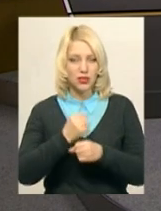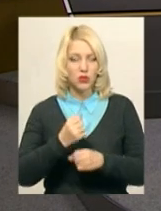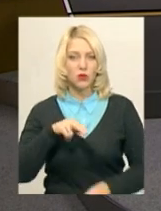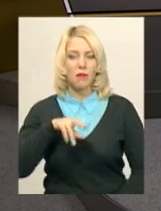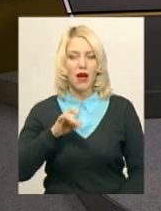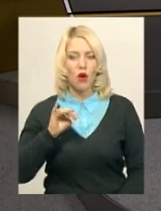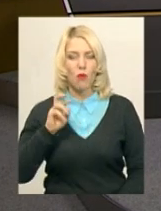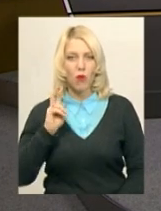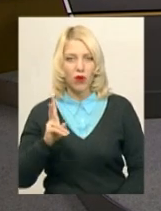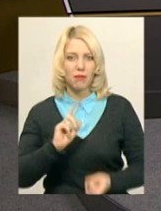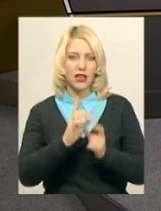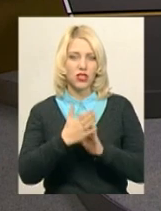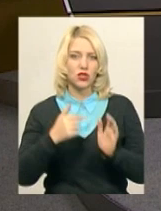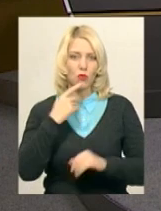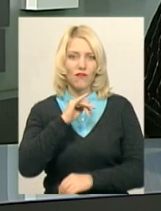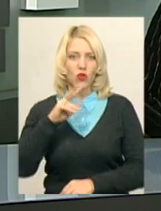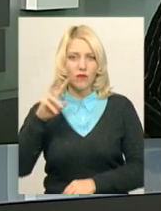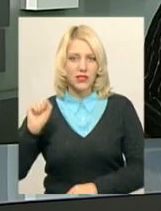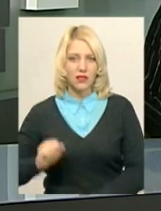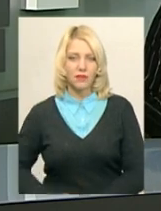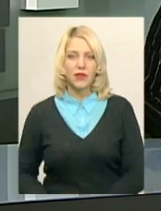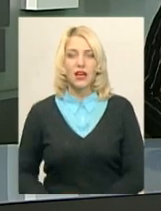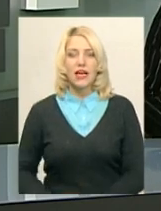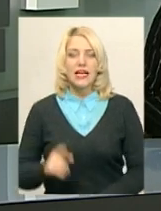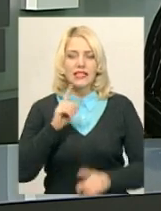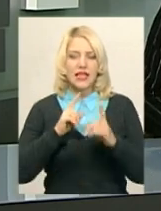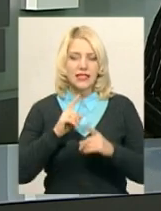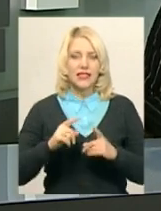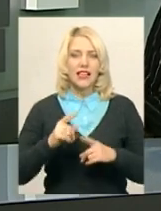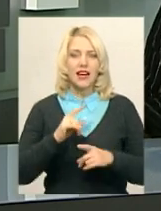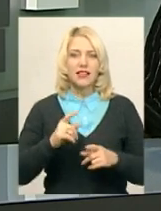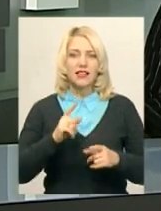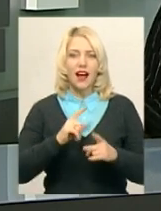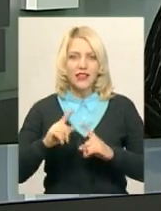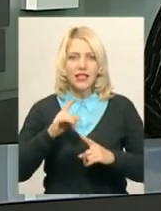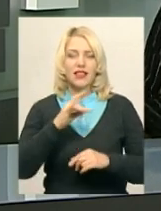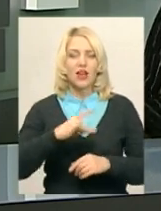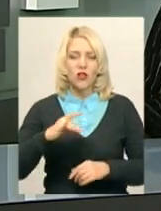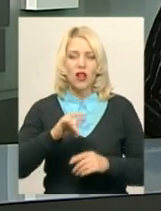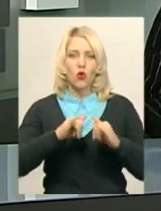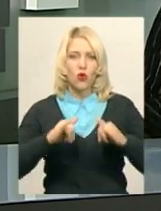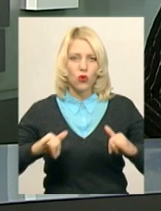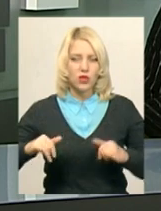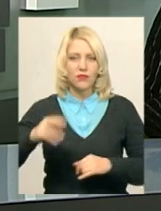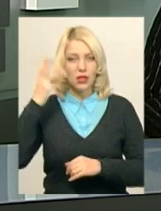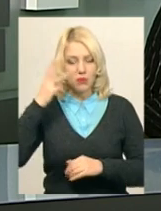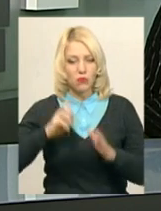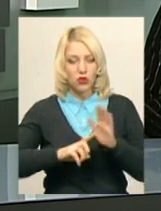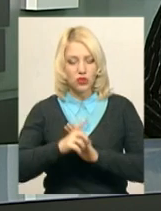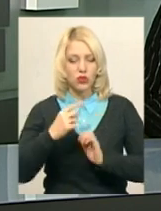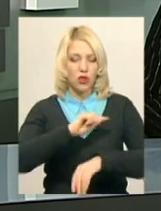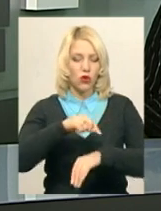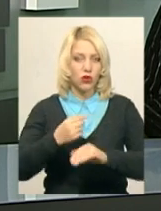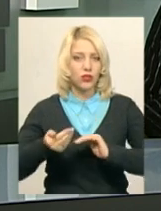диктор жестової мови Оксана Фіновська. Засідання Ради регіонального розвитку Хмельниччини розпочалося годину тому. Захід